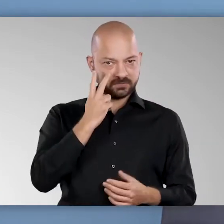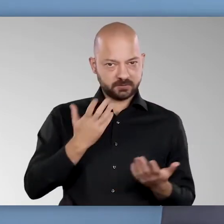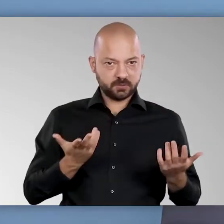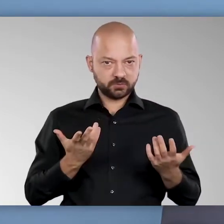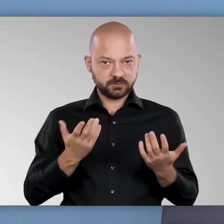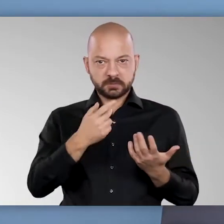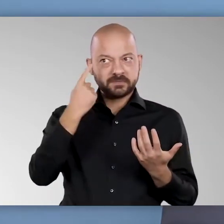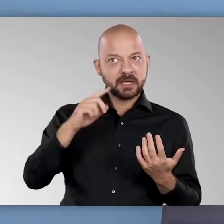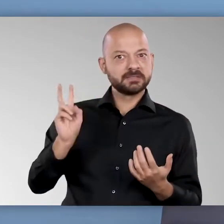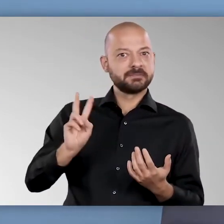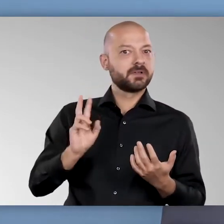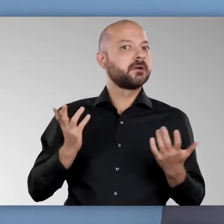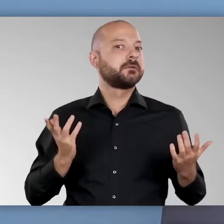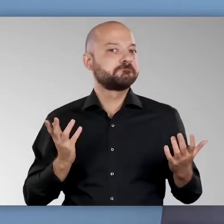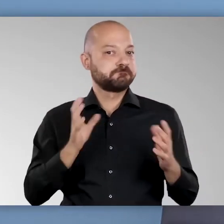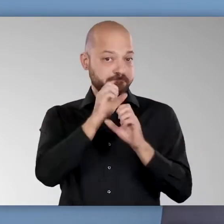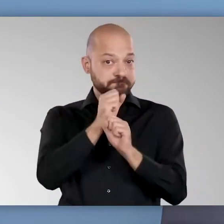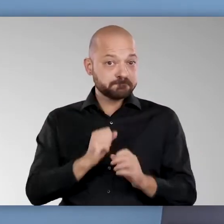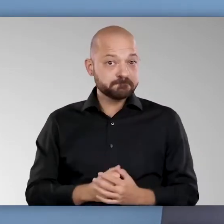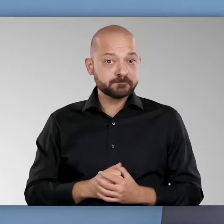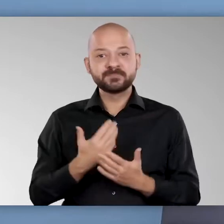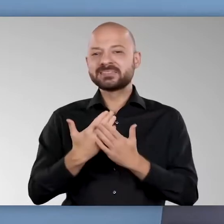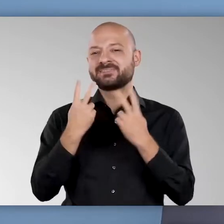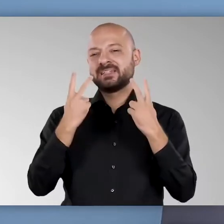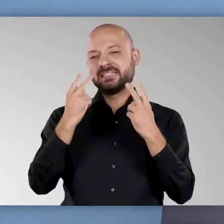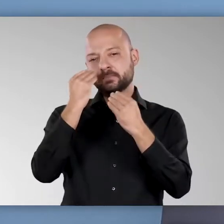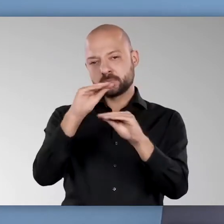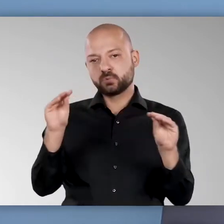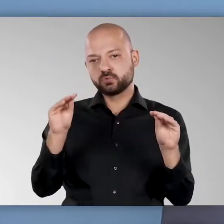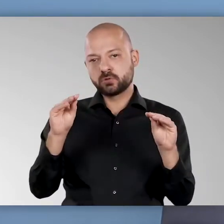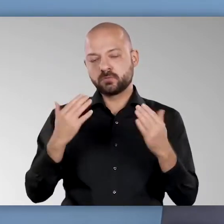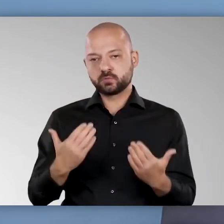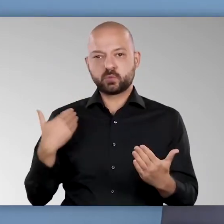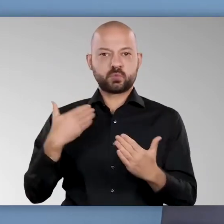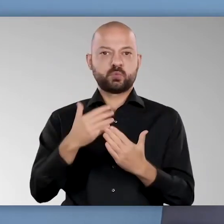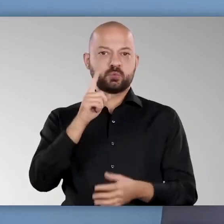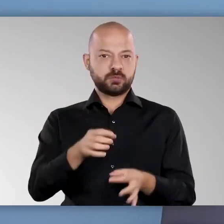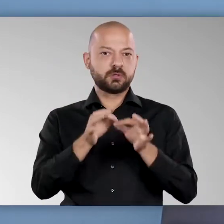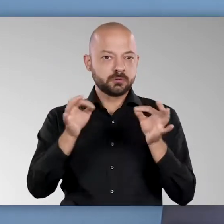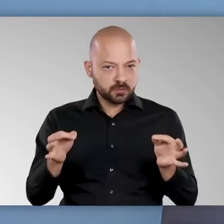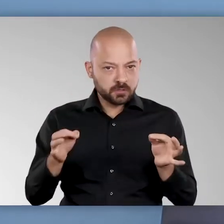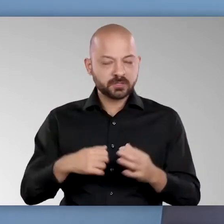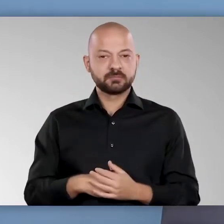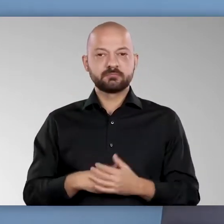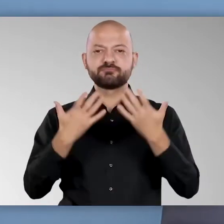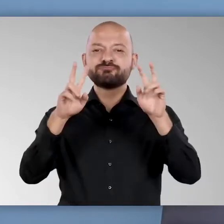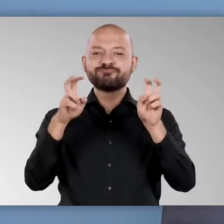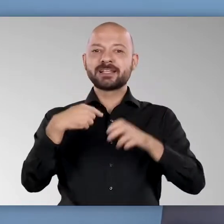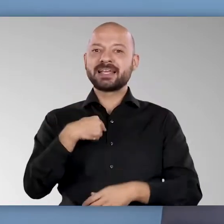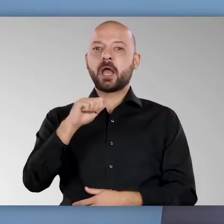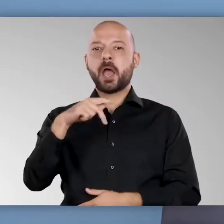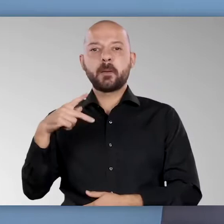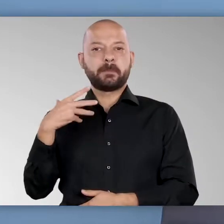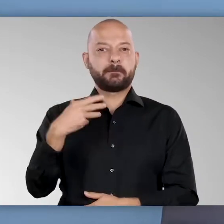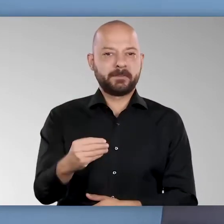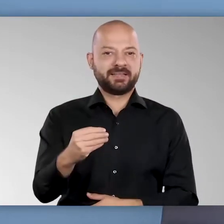aufpassen sollen im Alltag, ohne dass sie mitteilen würden dadurch, wer sie sind. Und das ist für uns nochmal eine ganz wichtige Botschaft nach diesen 100